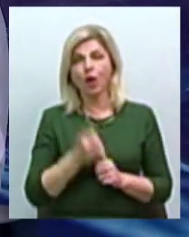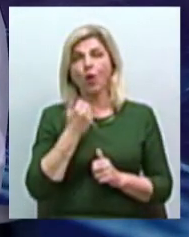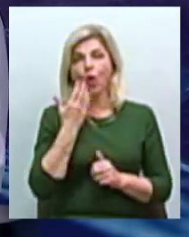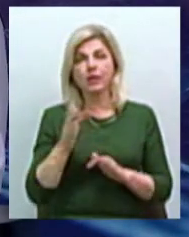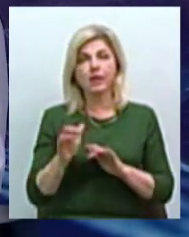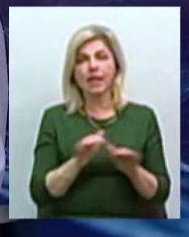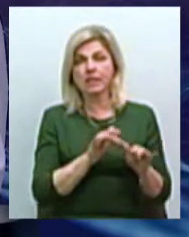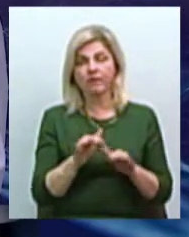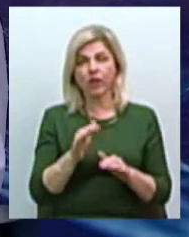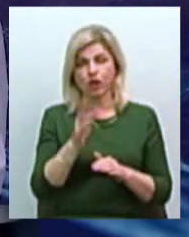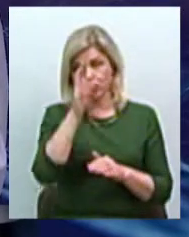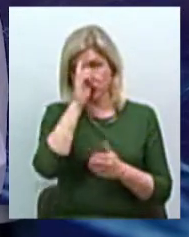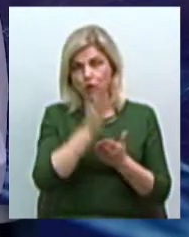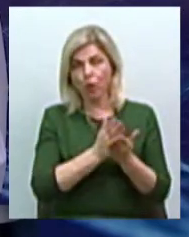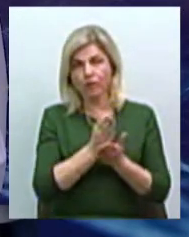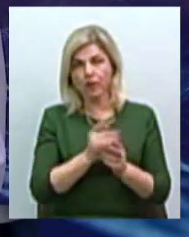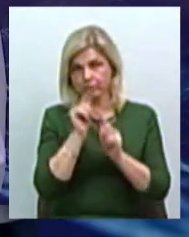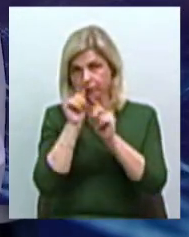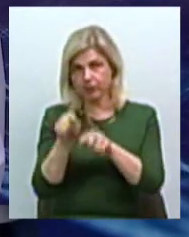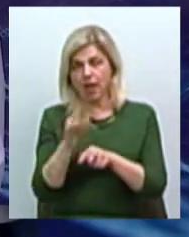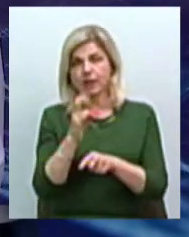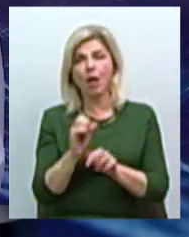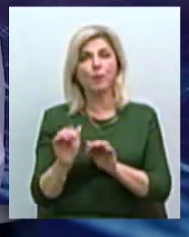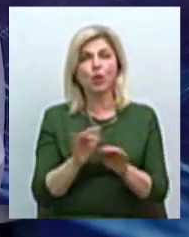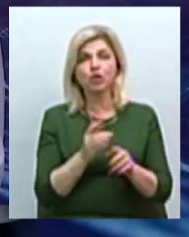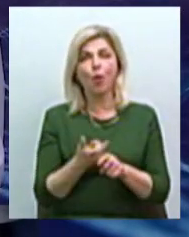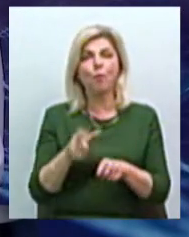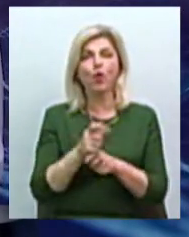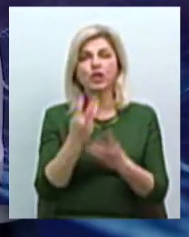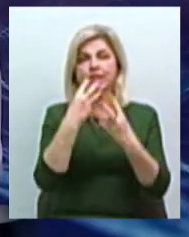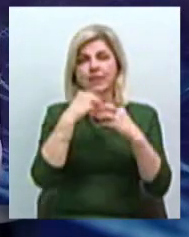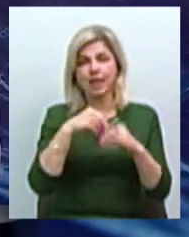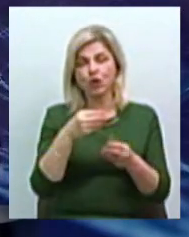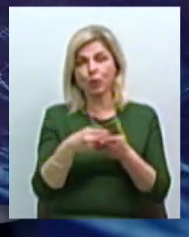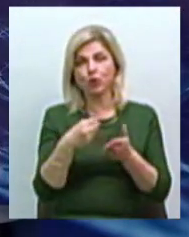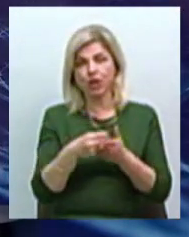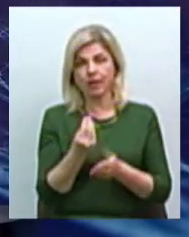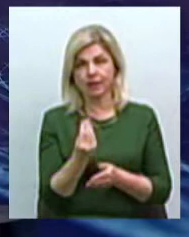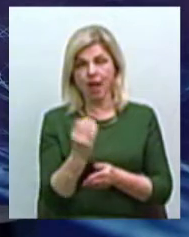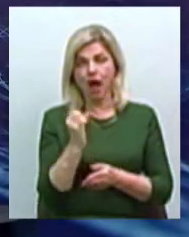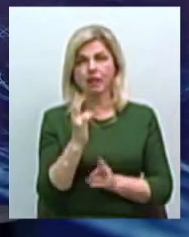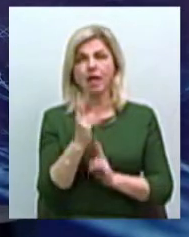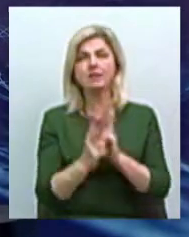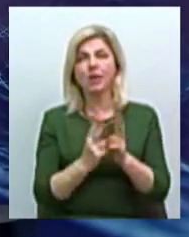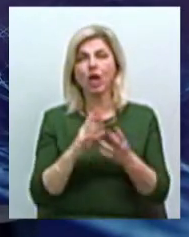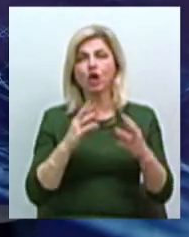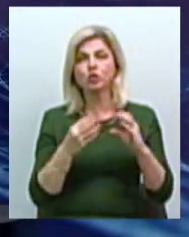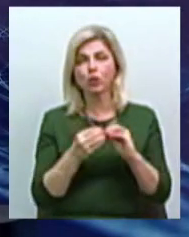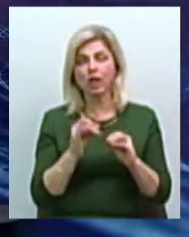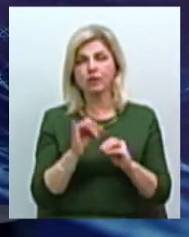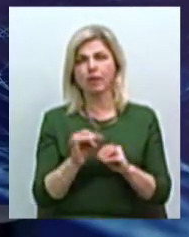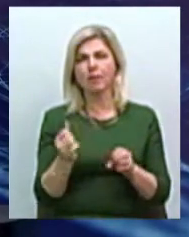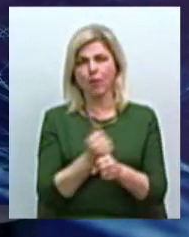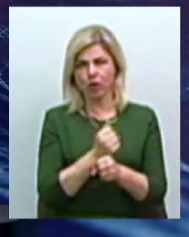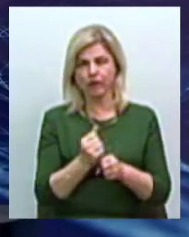чиновника було ориентировано не на процес, більше съєзд бюджетних денег, а на измеряемые результаты і преодолення рисков. Допустим,